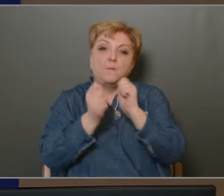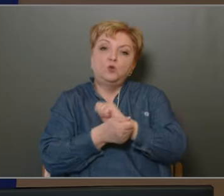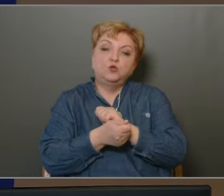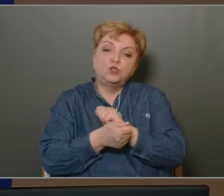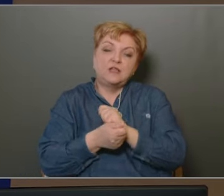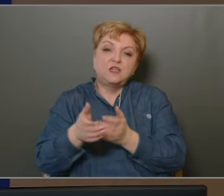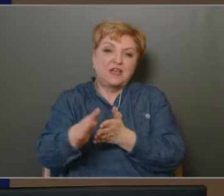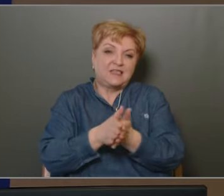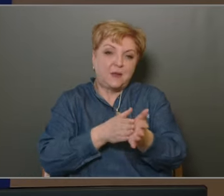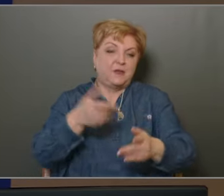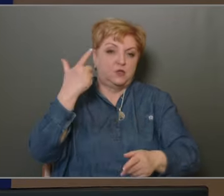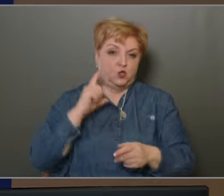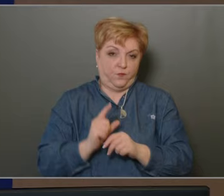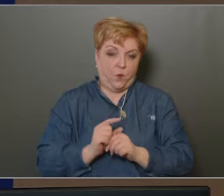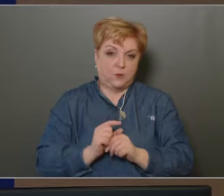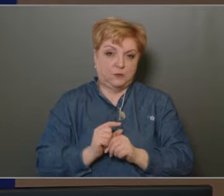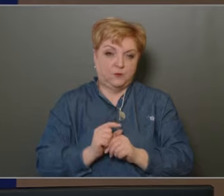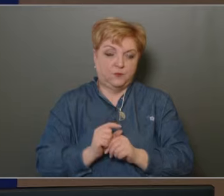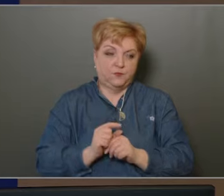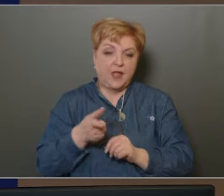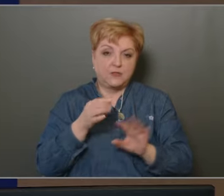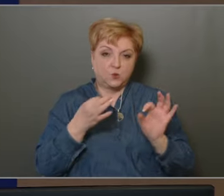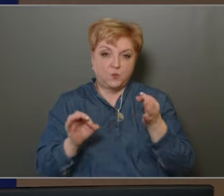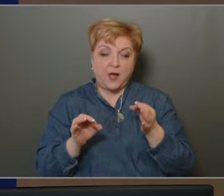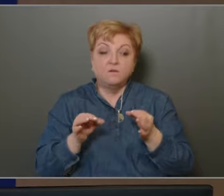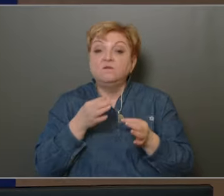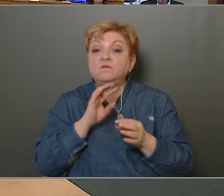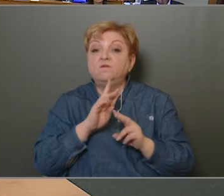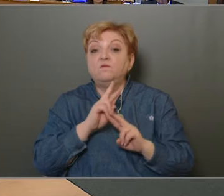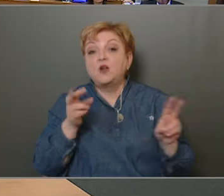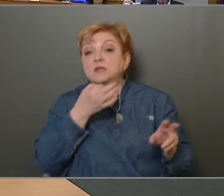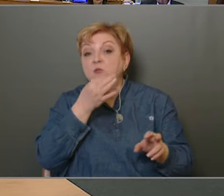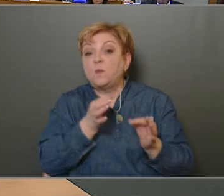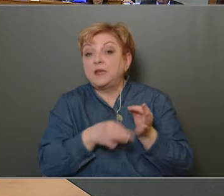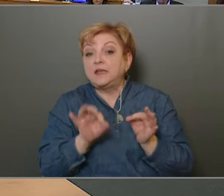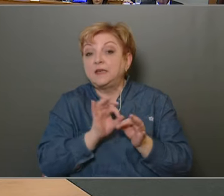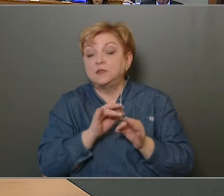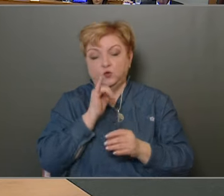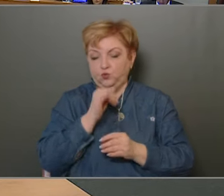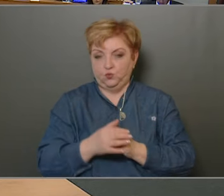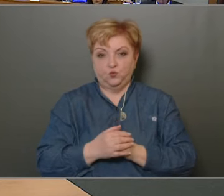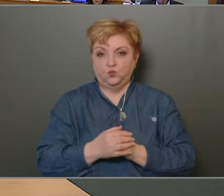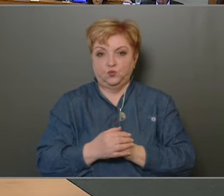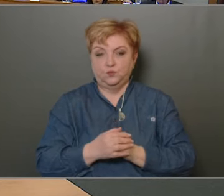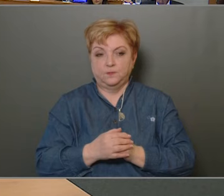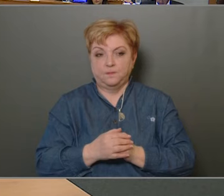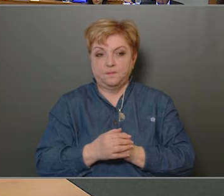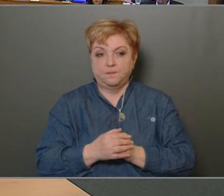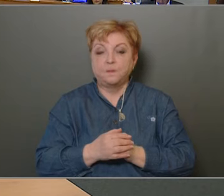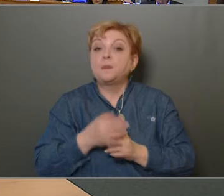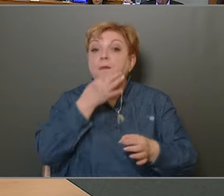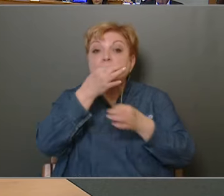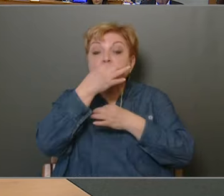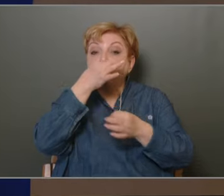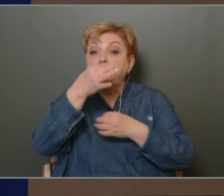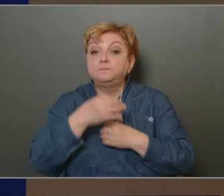kezdeményezése volt ez ügyletben Van-e szóbeli kiegészítés? Nincsen Van-e